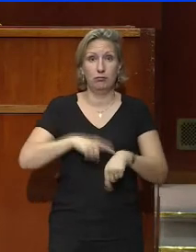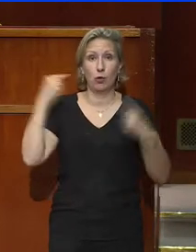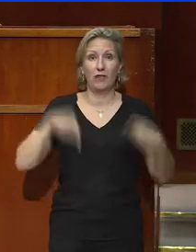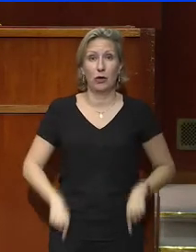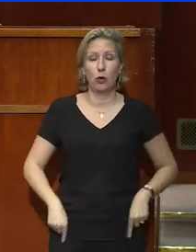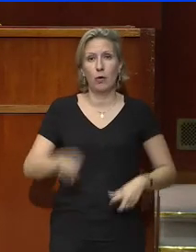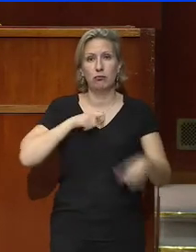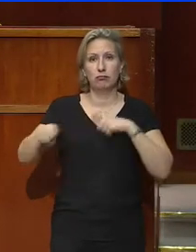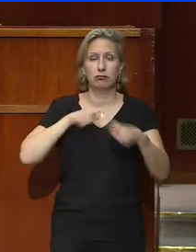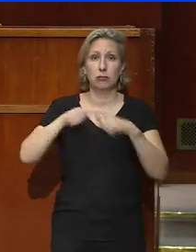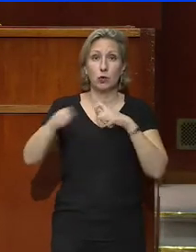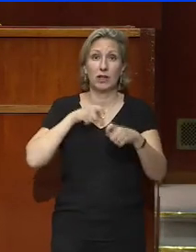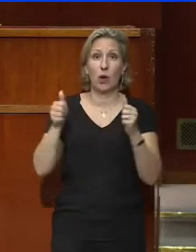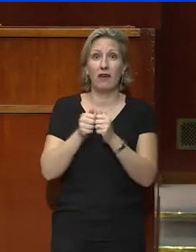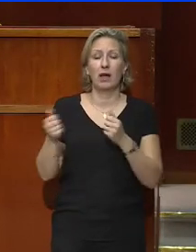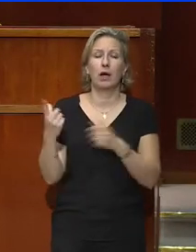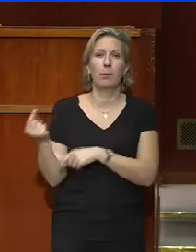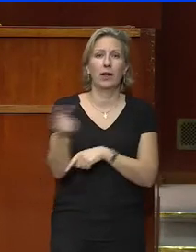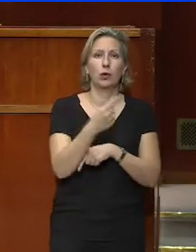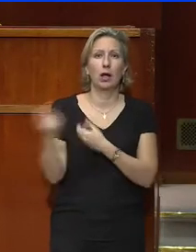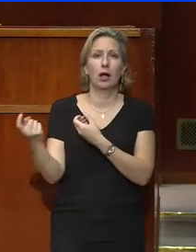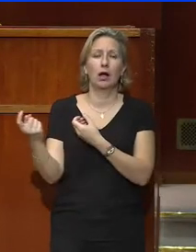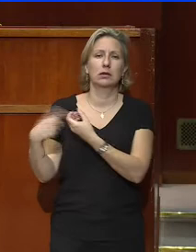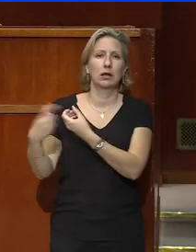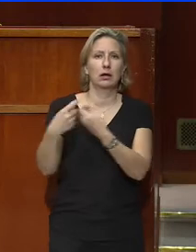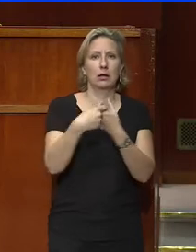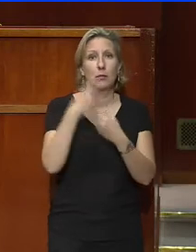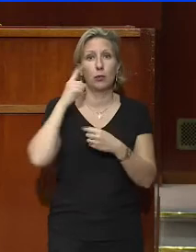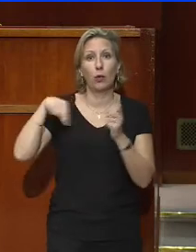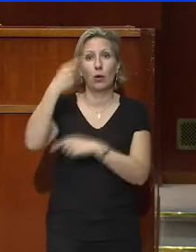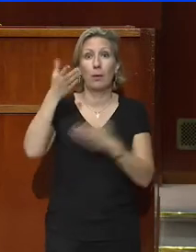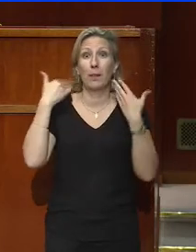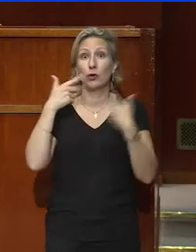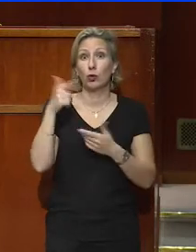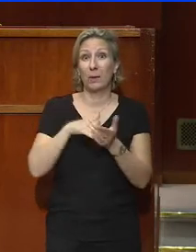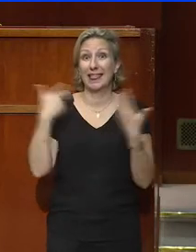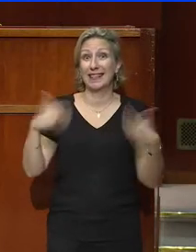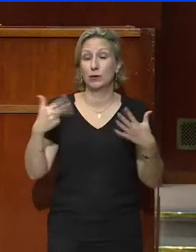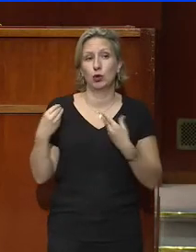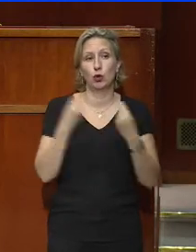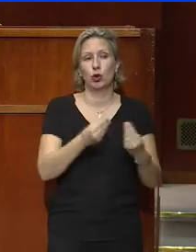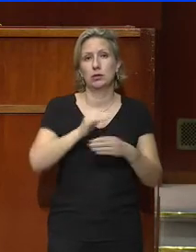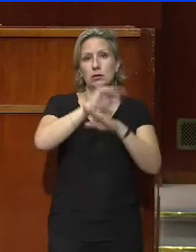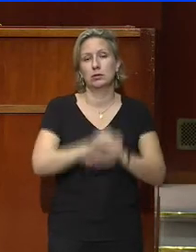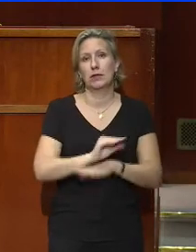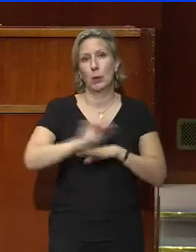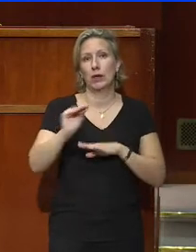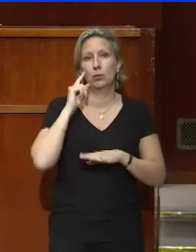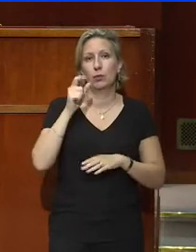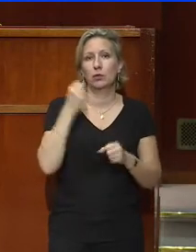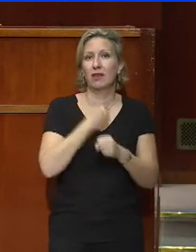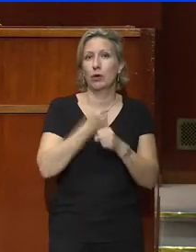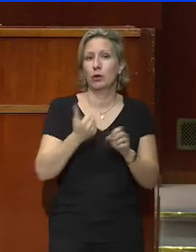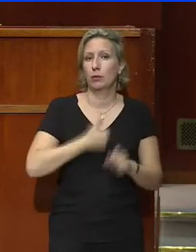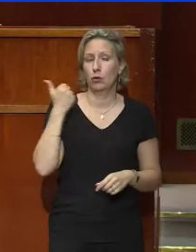avec les partenaires sociaux dans le but d'engager, au printemps 2018, la réforme de la sécurisation des parcours professionnels. Nous sommes